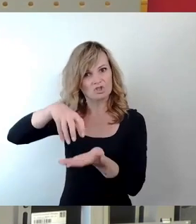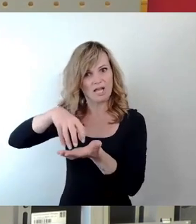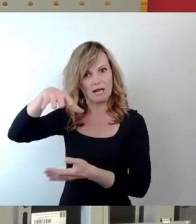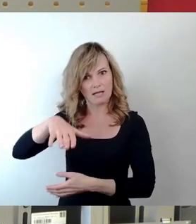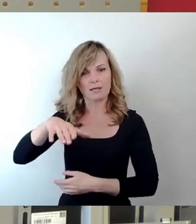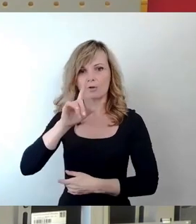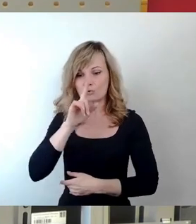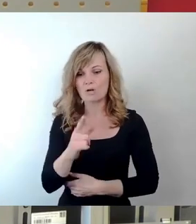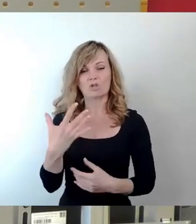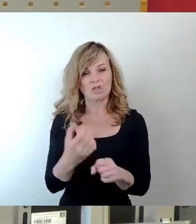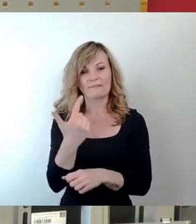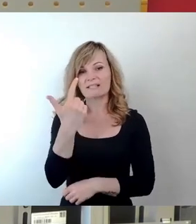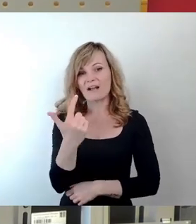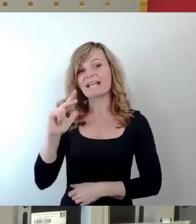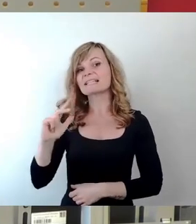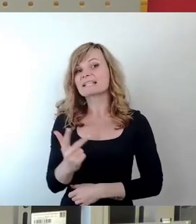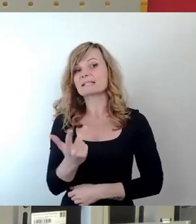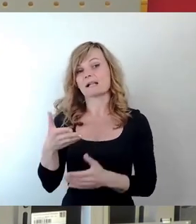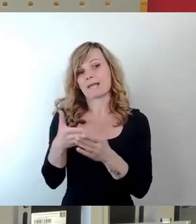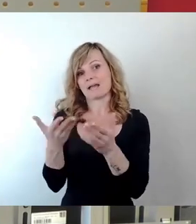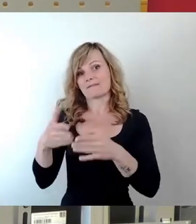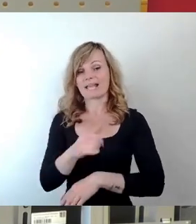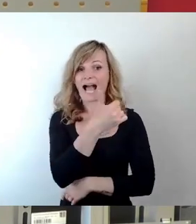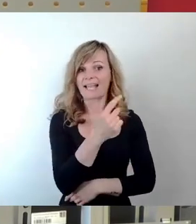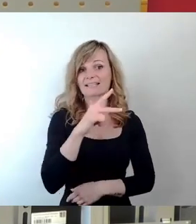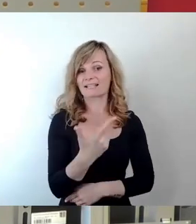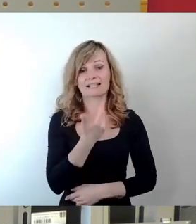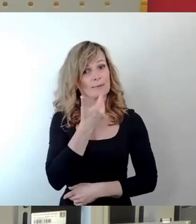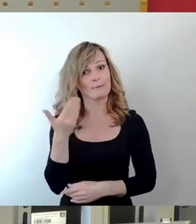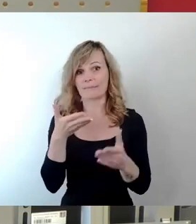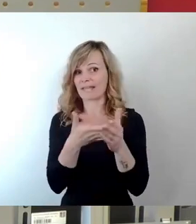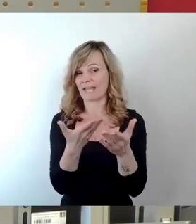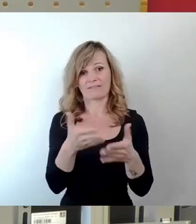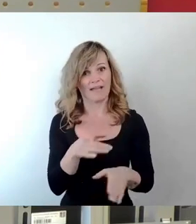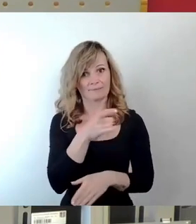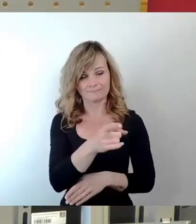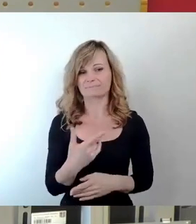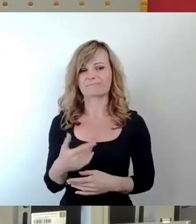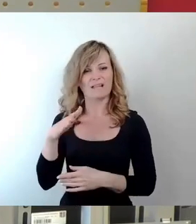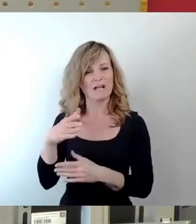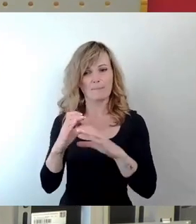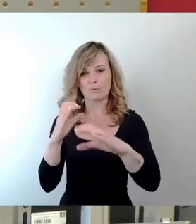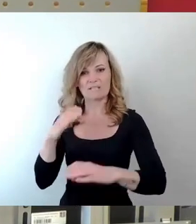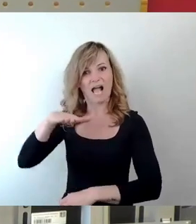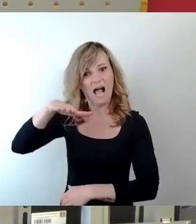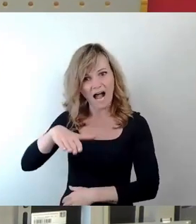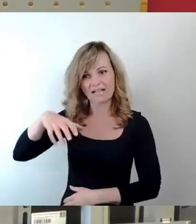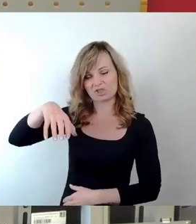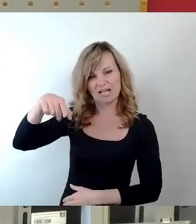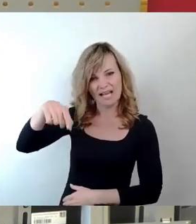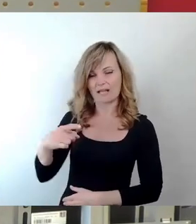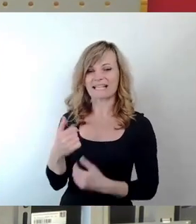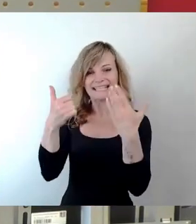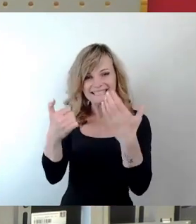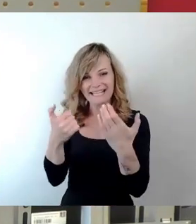Drittel barrierefrei anzubieten. Ein Drittel ist nach wie vor nicht barrierefrei. Und bei den Bushaltestellen schaut es noch katastrophaler aus. Dort sind 60 Prozent nicht